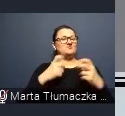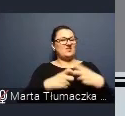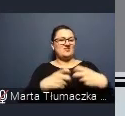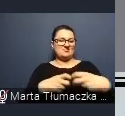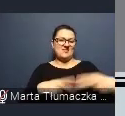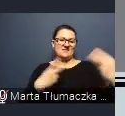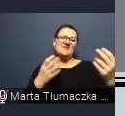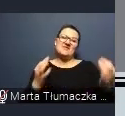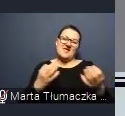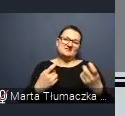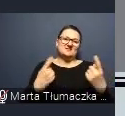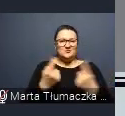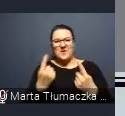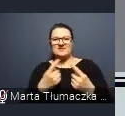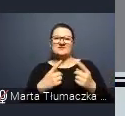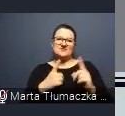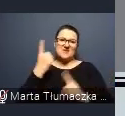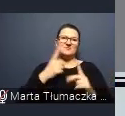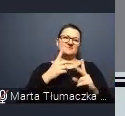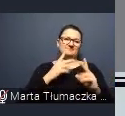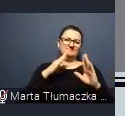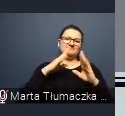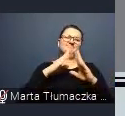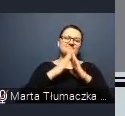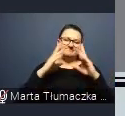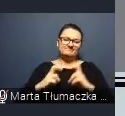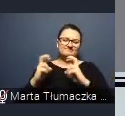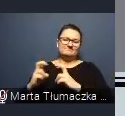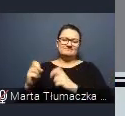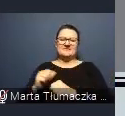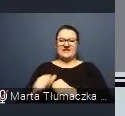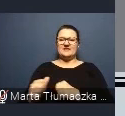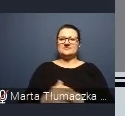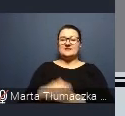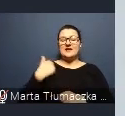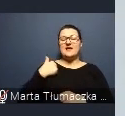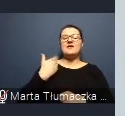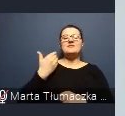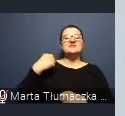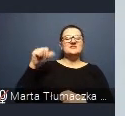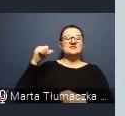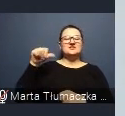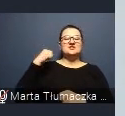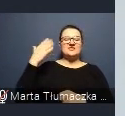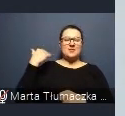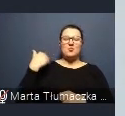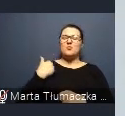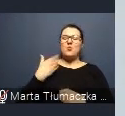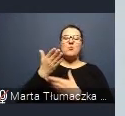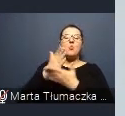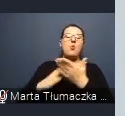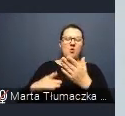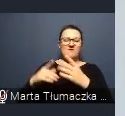znajdować co jakiś czas. Ja miałam na przykład przeszło połowę zespołu w zeszłym tygodniu na kwarantannie i przychodziliśmy